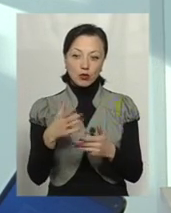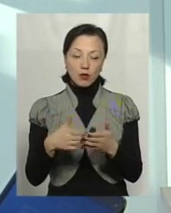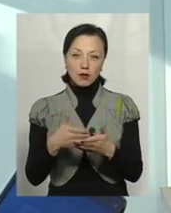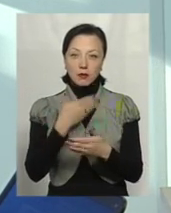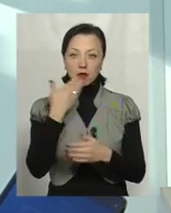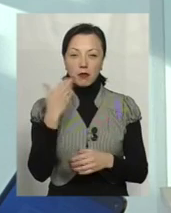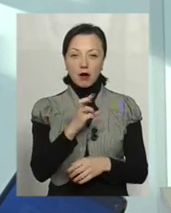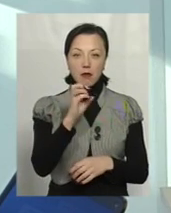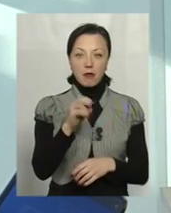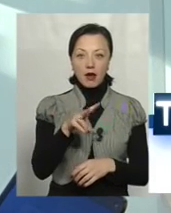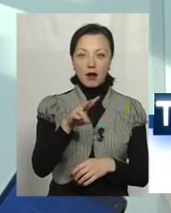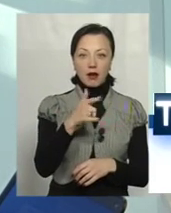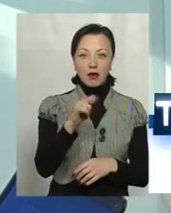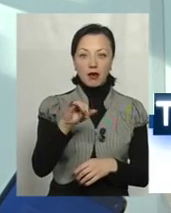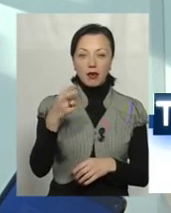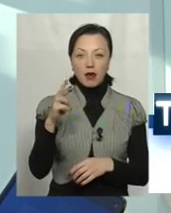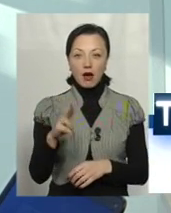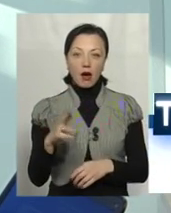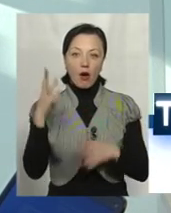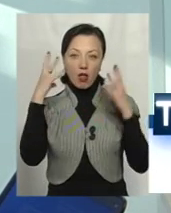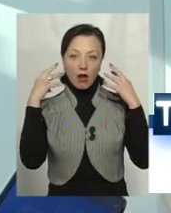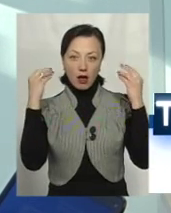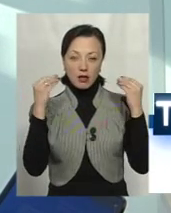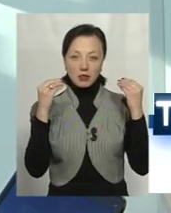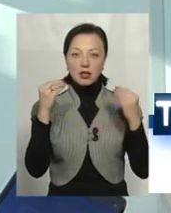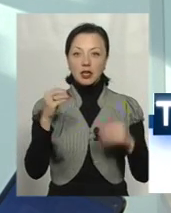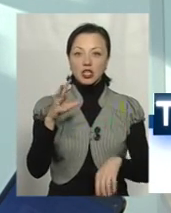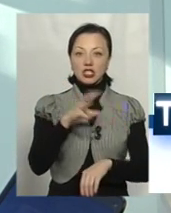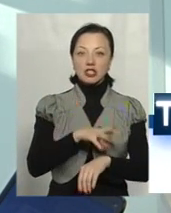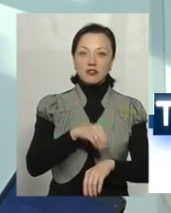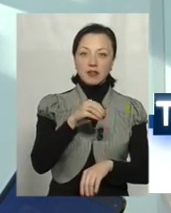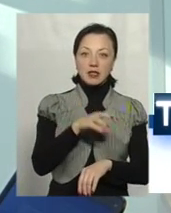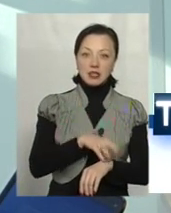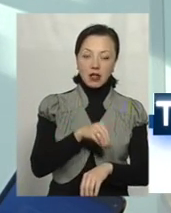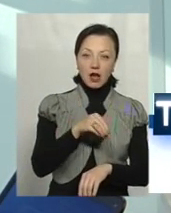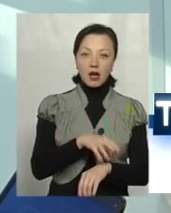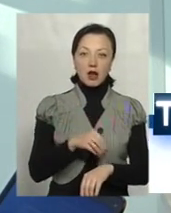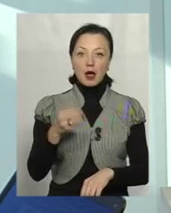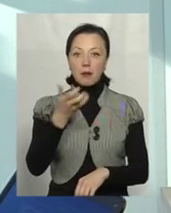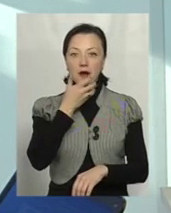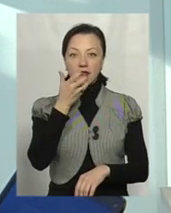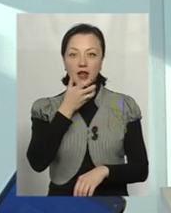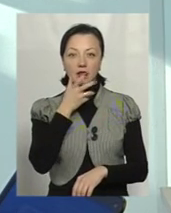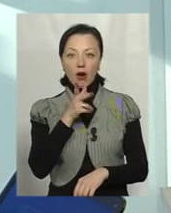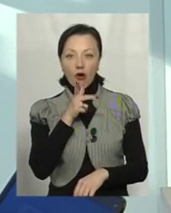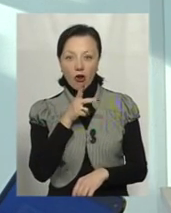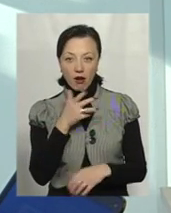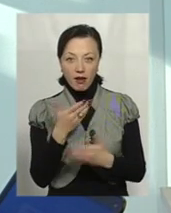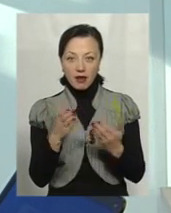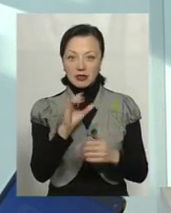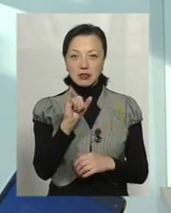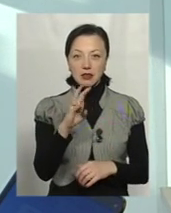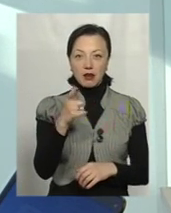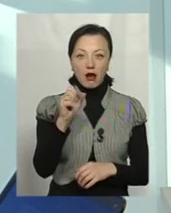Бельгія, Голландія, Люксембург, Швейцарія, Японія, Південна Корея. Я вже не кажу про Сінгапур. Фактично